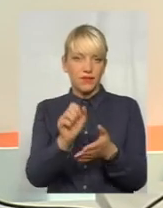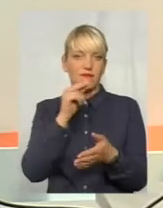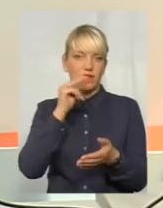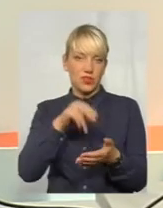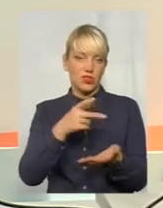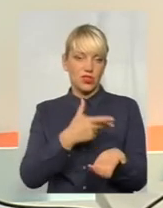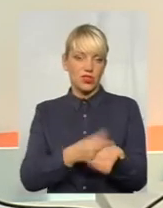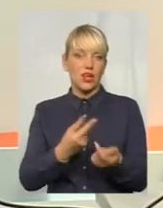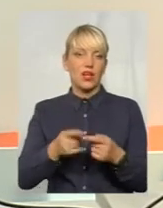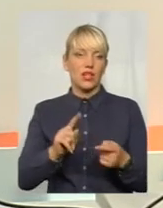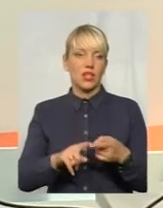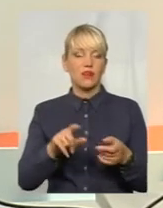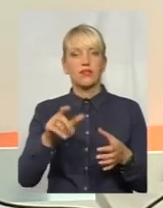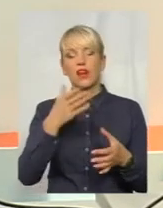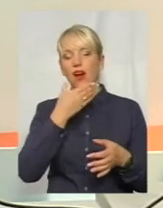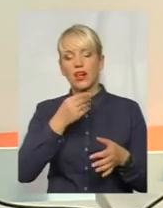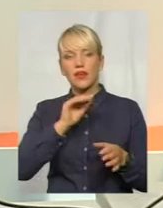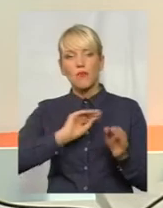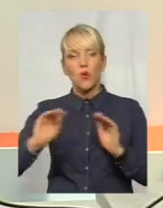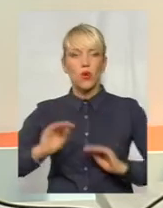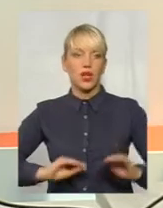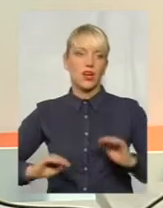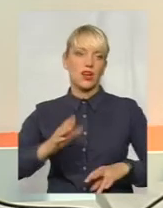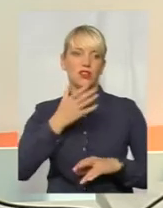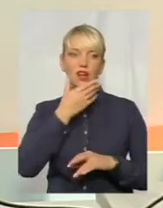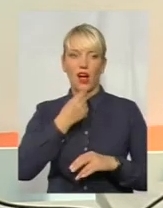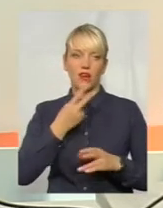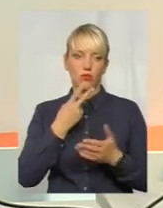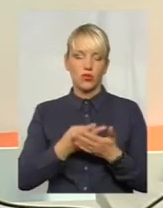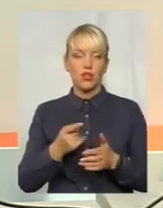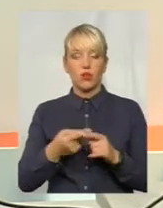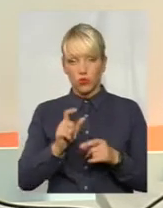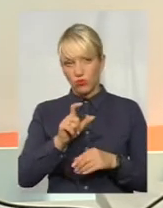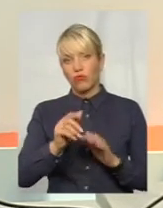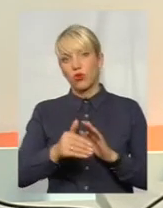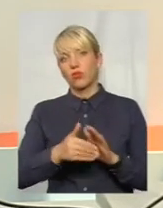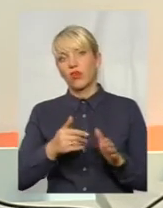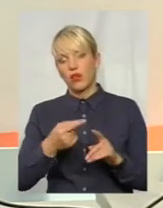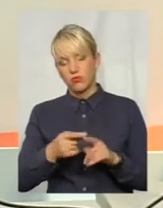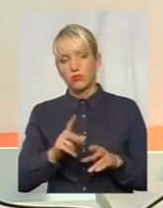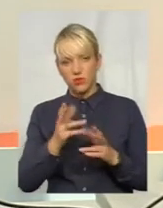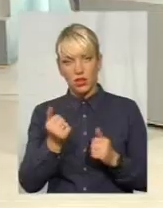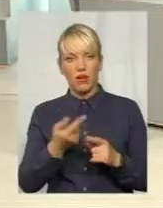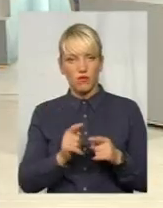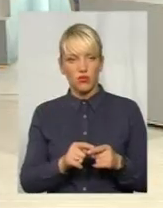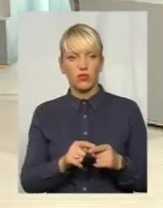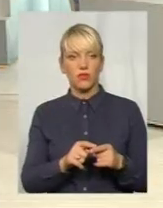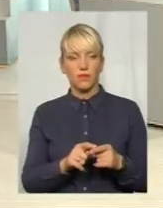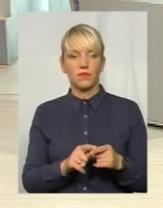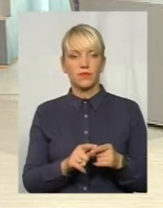безумовно дуже гарно прикрашені, відповідно подані, вони викликають, вони досягають свого ефекту, вони викликають